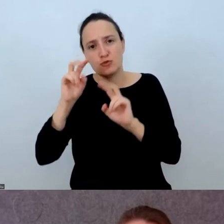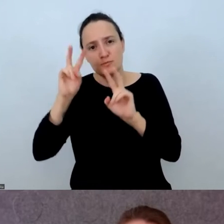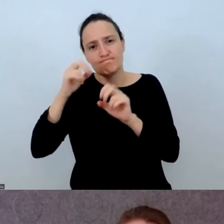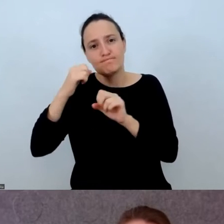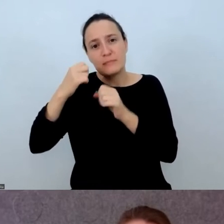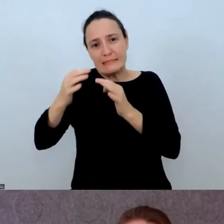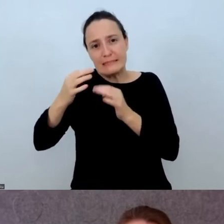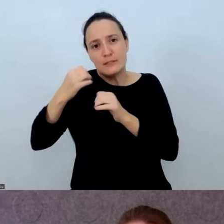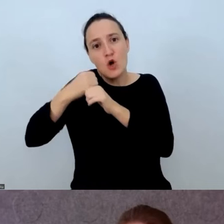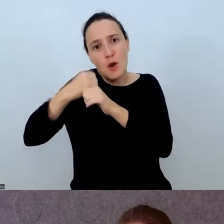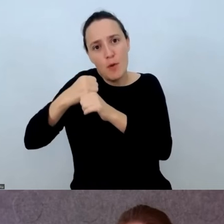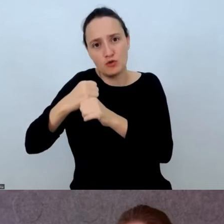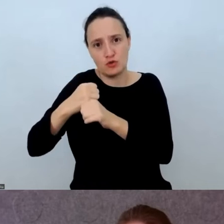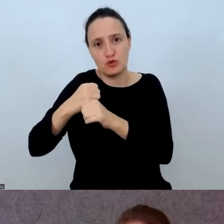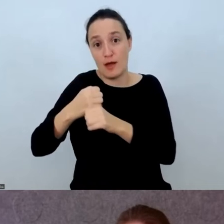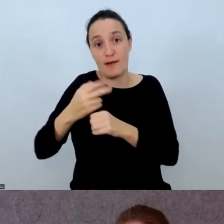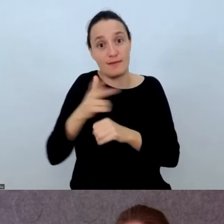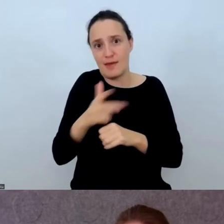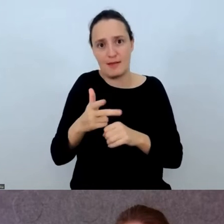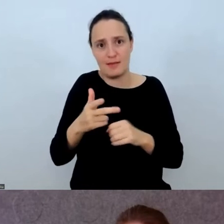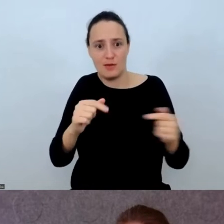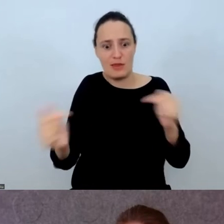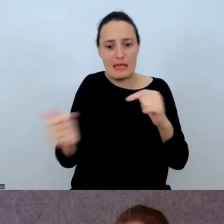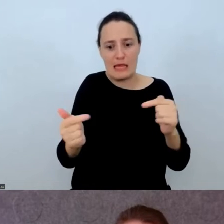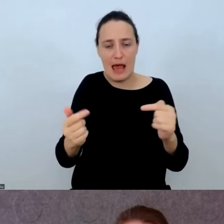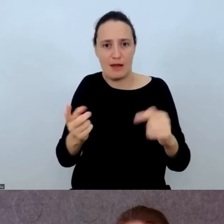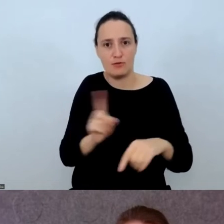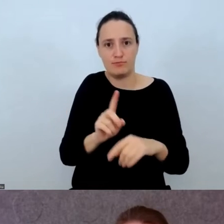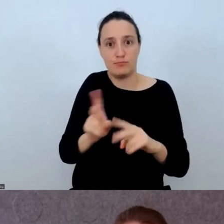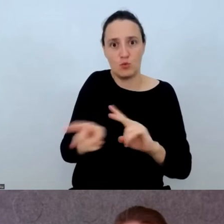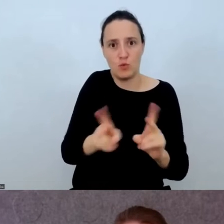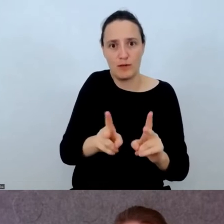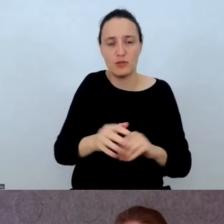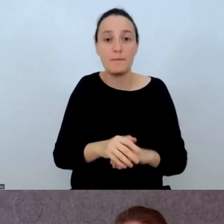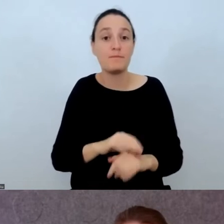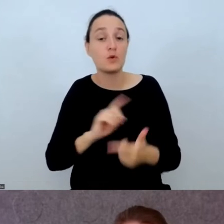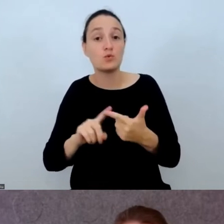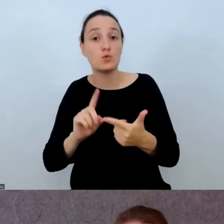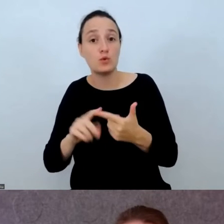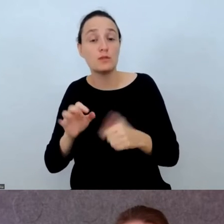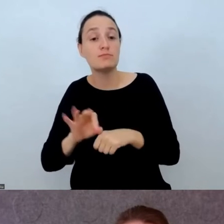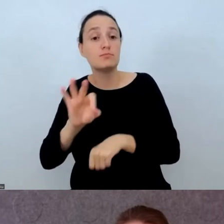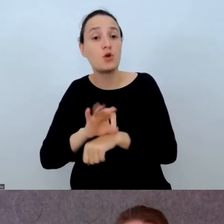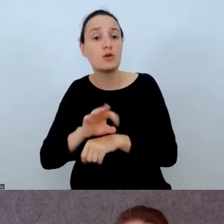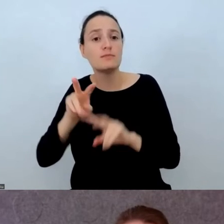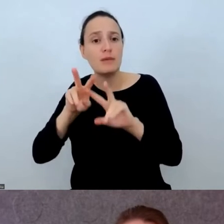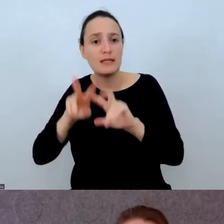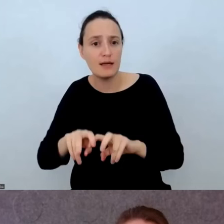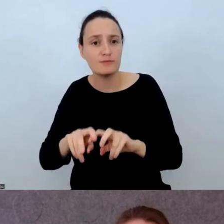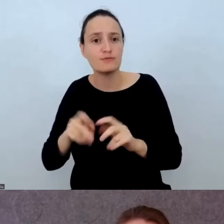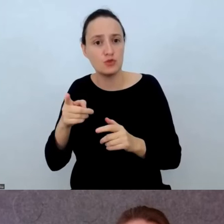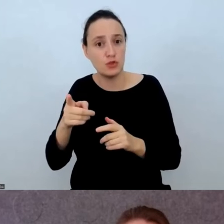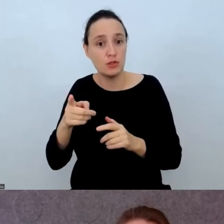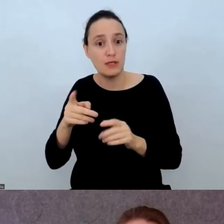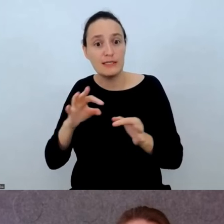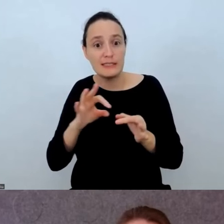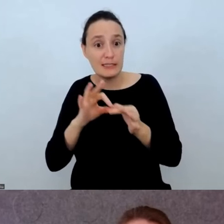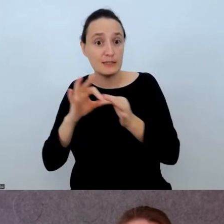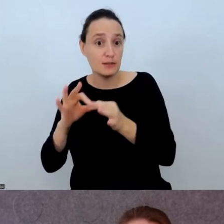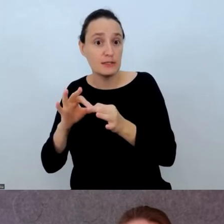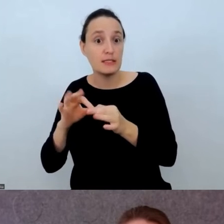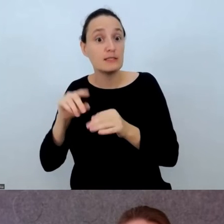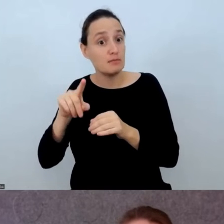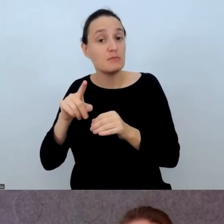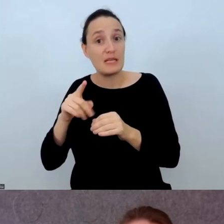Jeszcze jeden projekt badawczy nazywa się DPICT, który jest bardzo interesujący